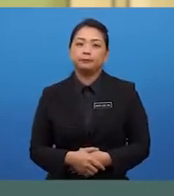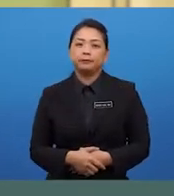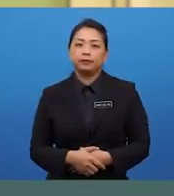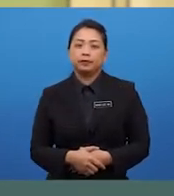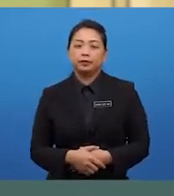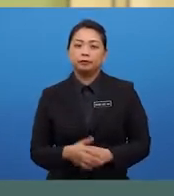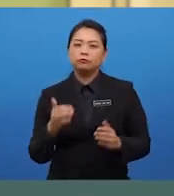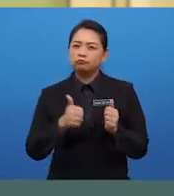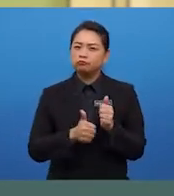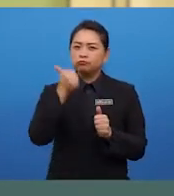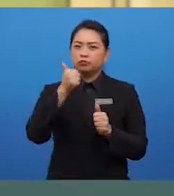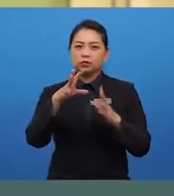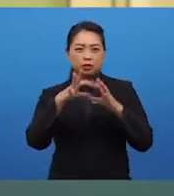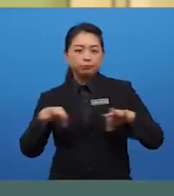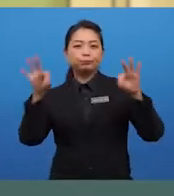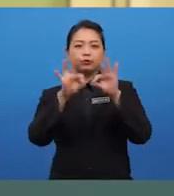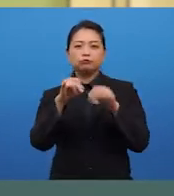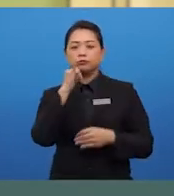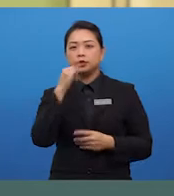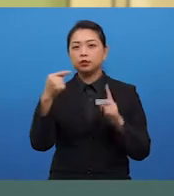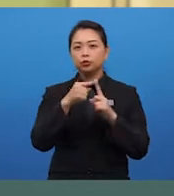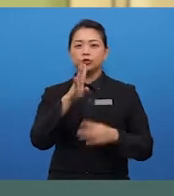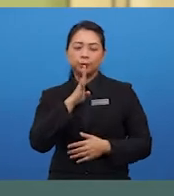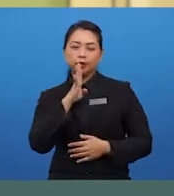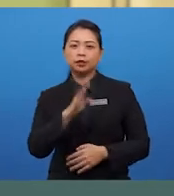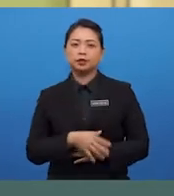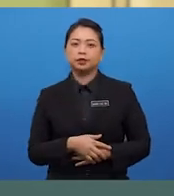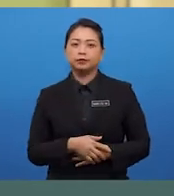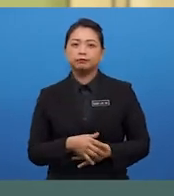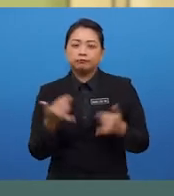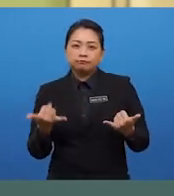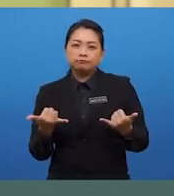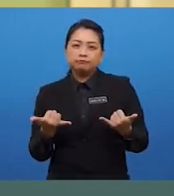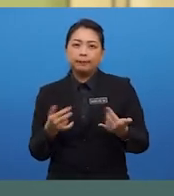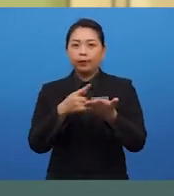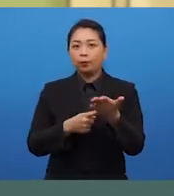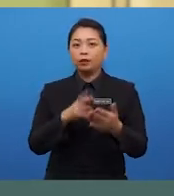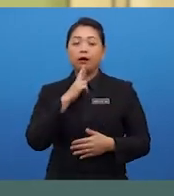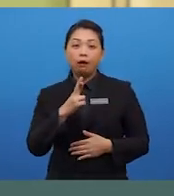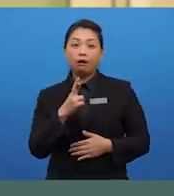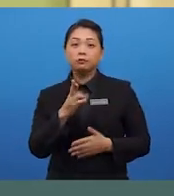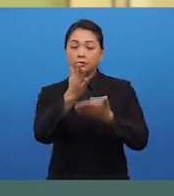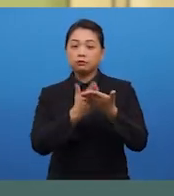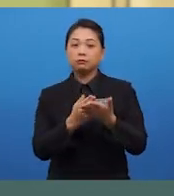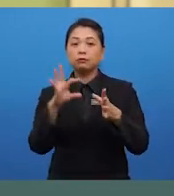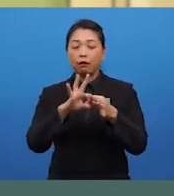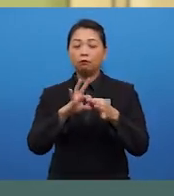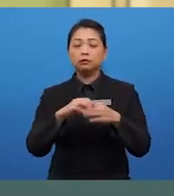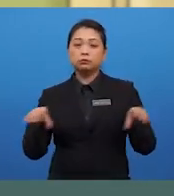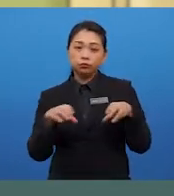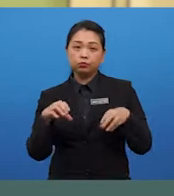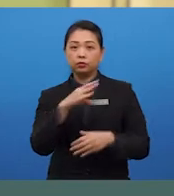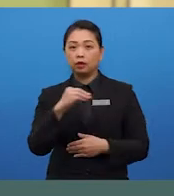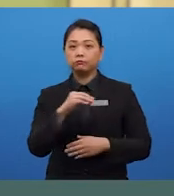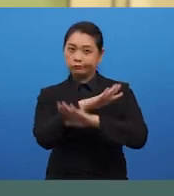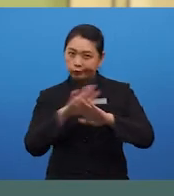Now, the most important thing is to speak. Now, what are some of the do's and